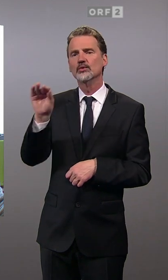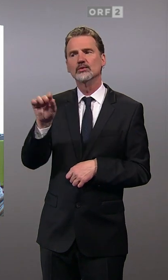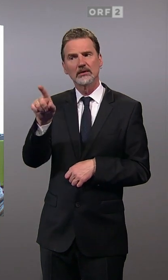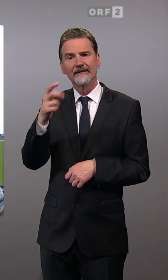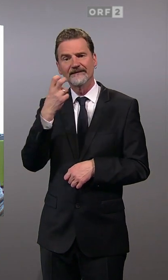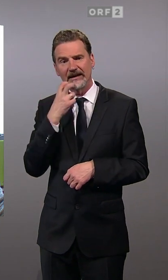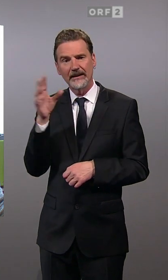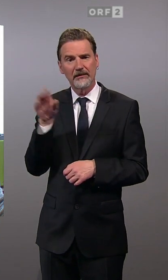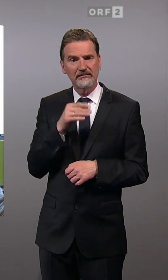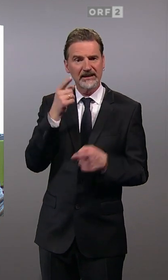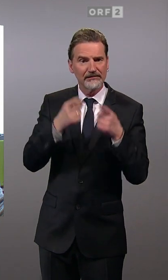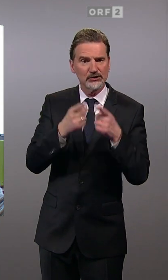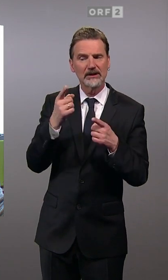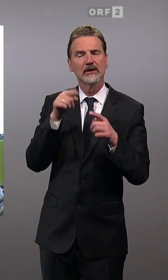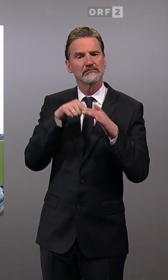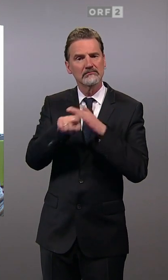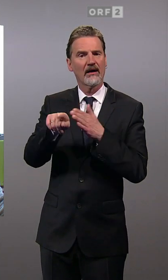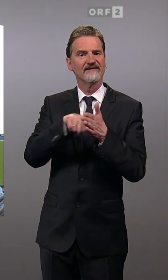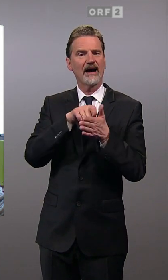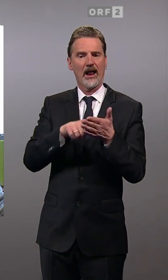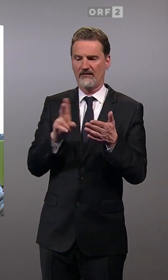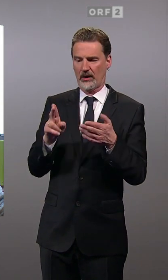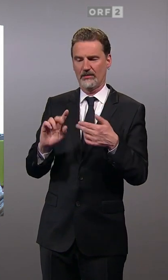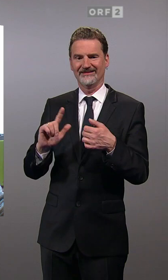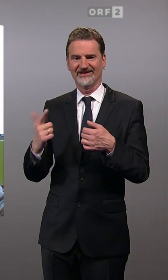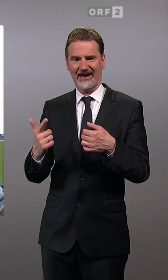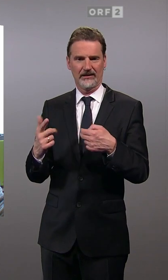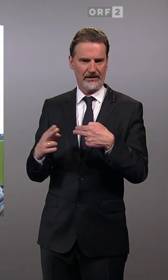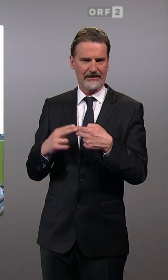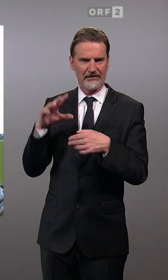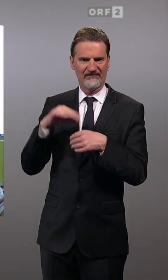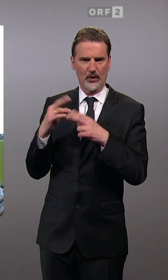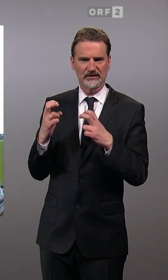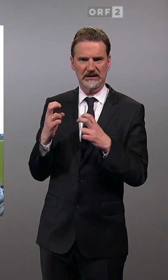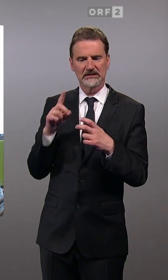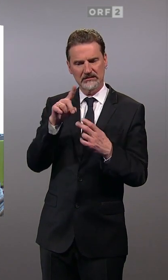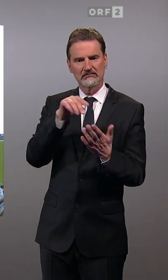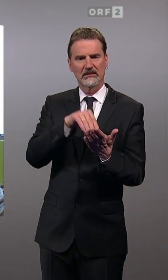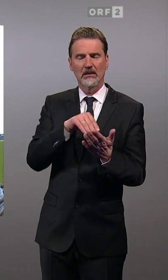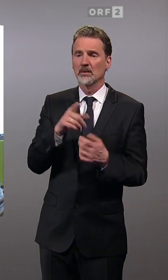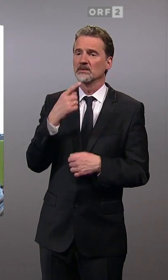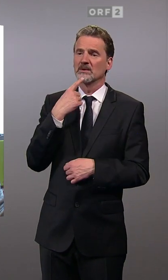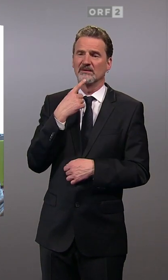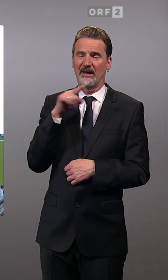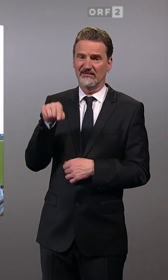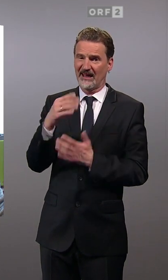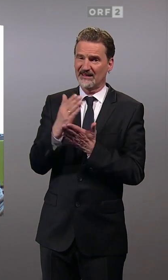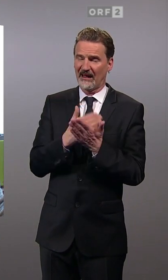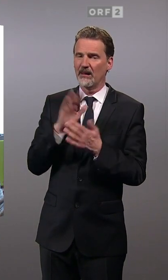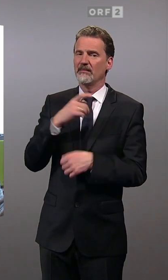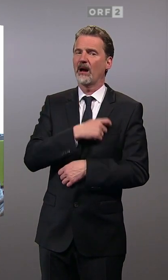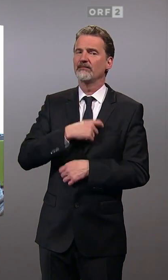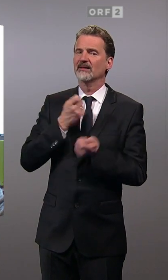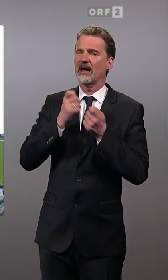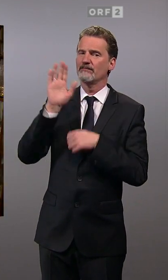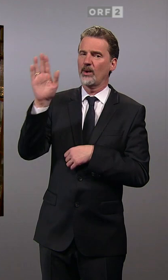wollen in dem Bundesland, wo Sie nebenwohnsitz gemeldet sind? Nein, weil ich habe diese Regelung eher für parteipolitisch motiviert als demokratiepolitisch. Deswegen war